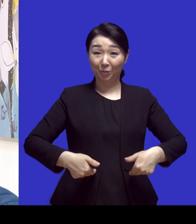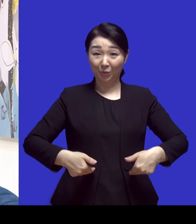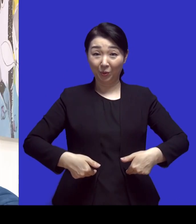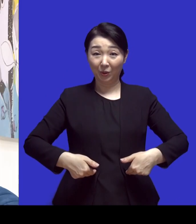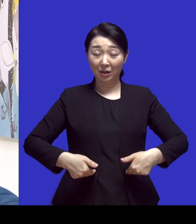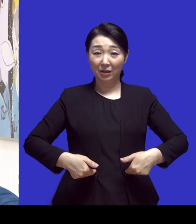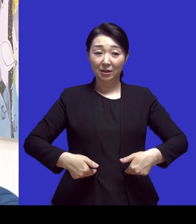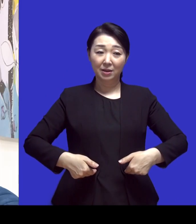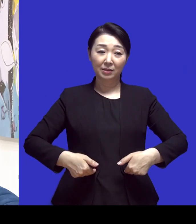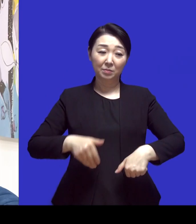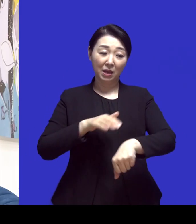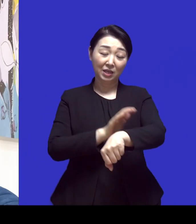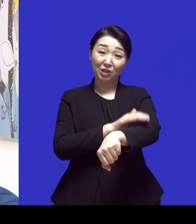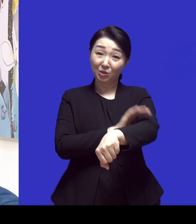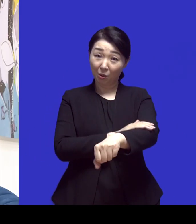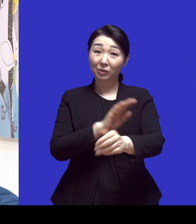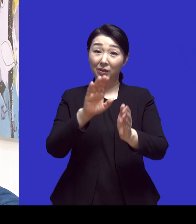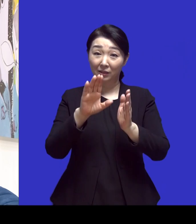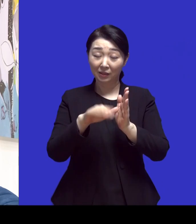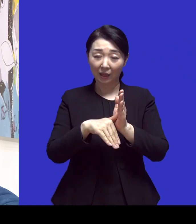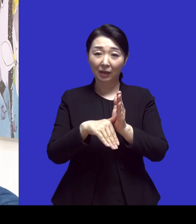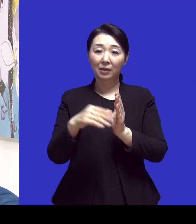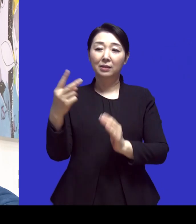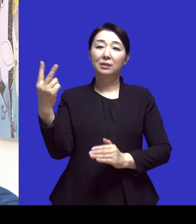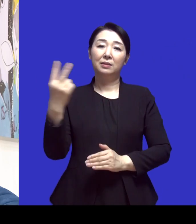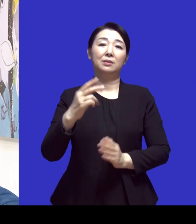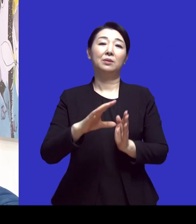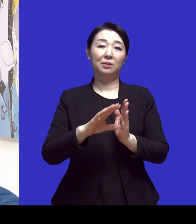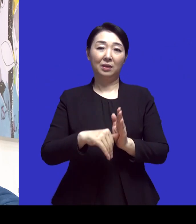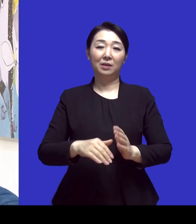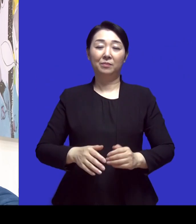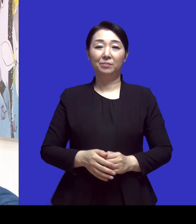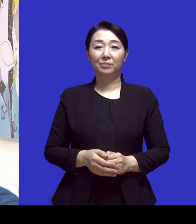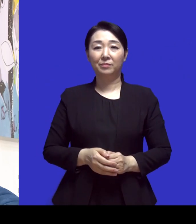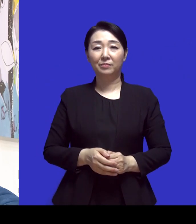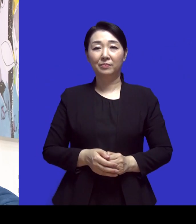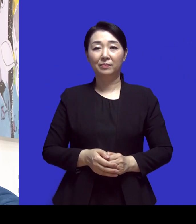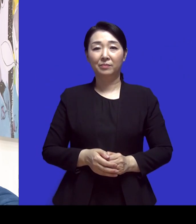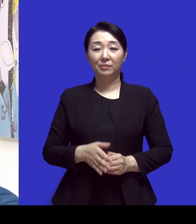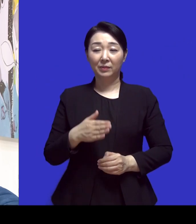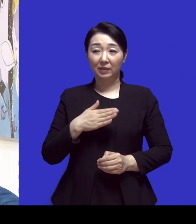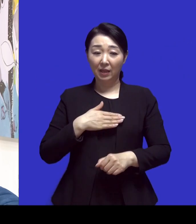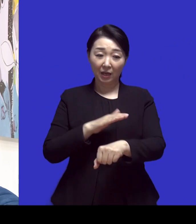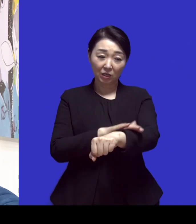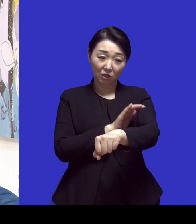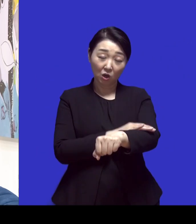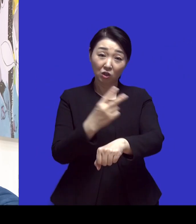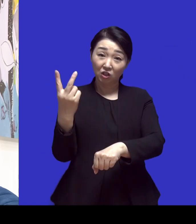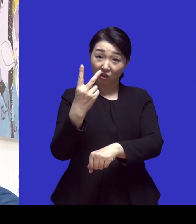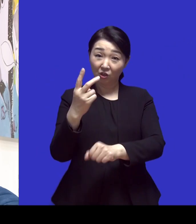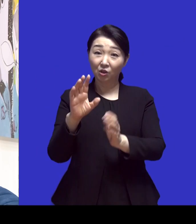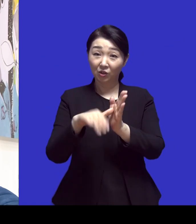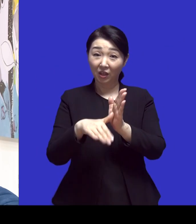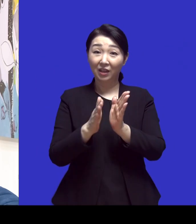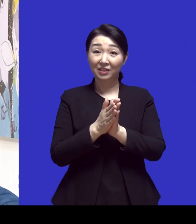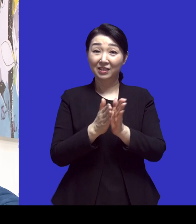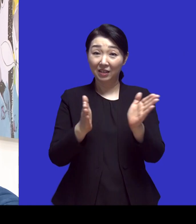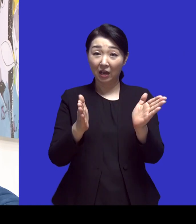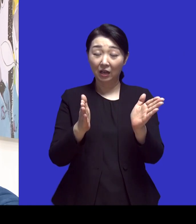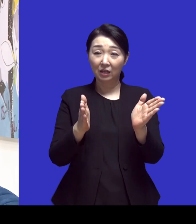수련의라고도 하는데 그때가 이제 2000년도였어요 제가 인턴이 된 게 2000년도였는데 그때가